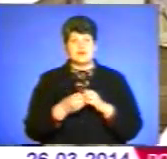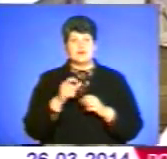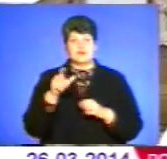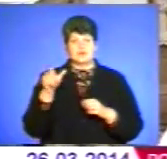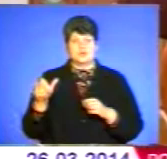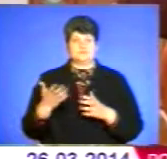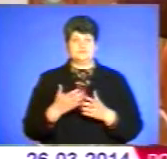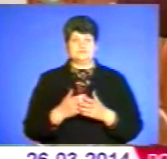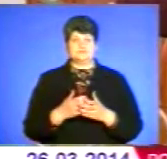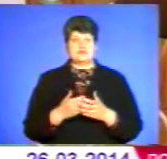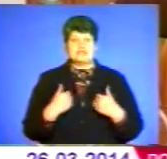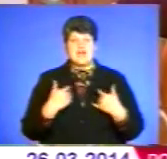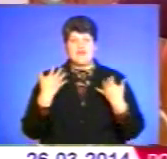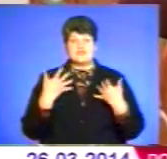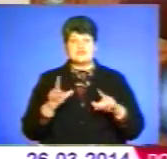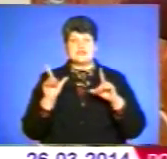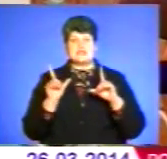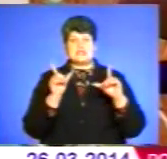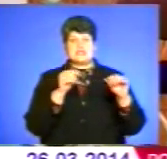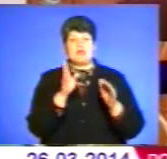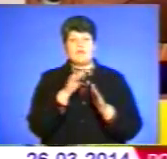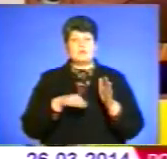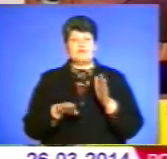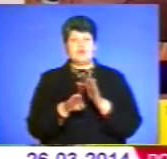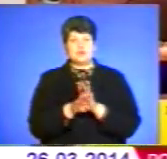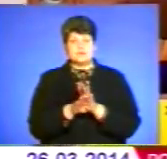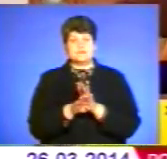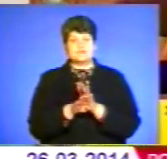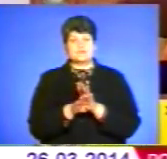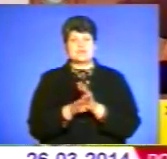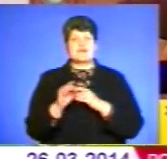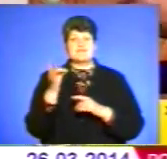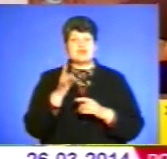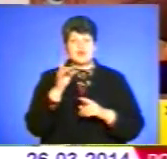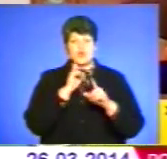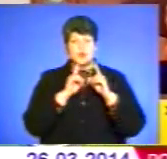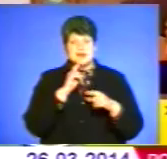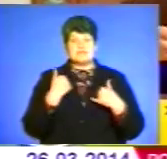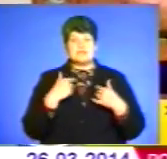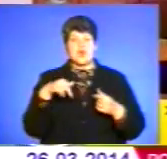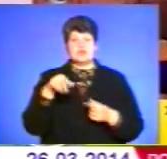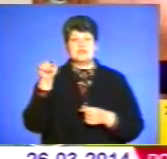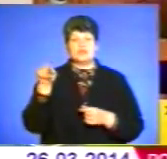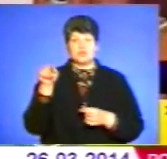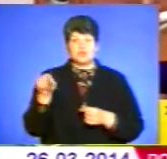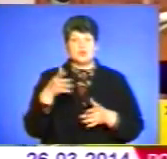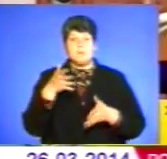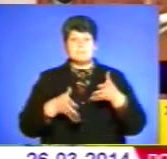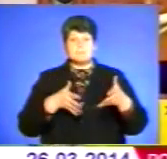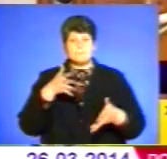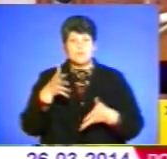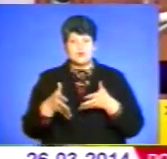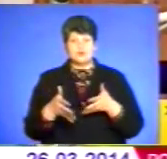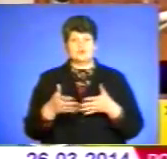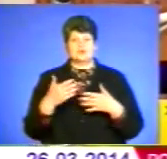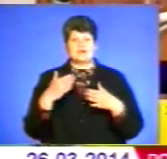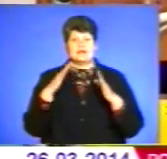Новосілки. Я вже їздила до підволочиць, райради. Я вже ходила тут. Болото по коліна, в хатах